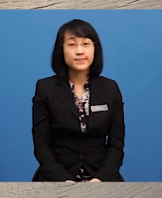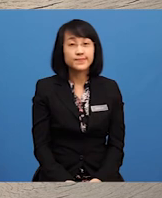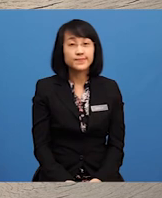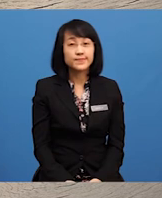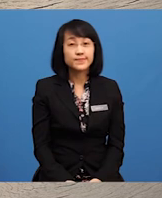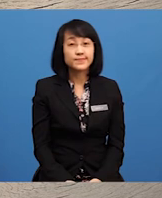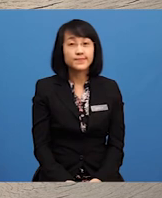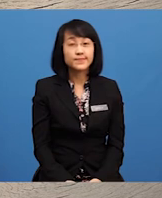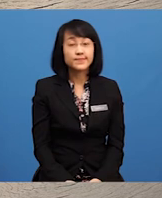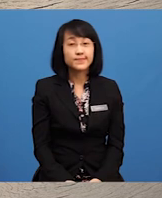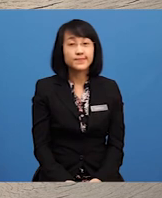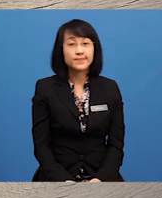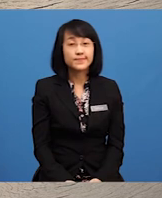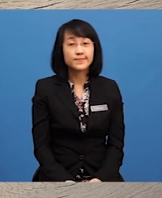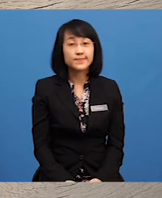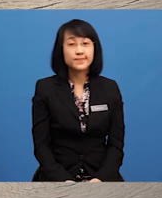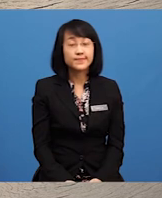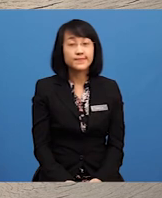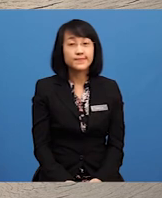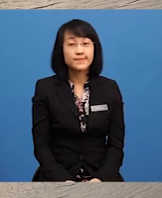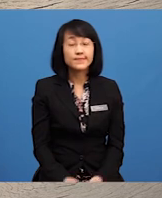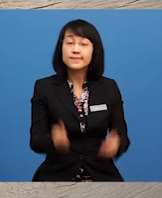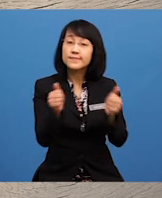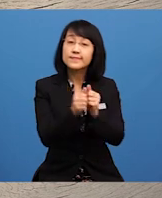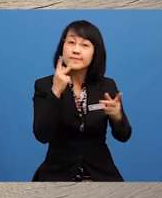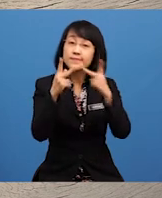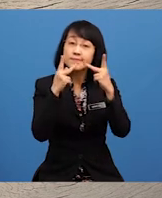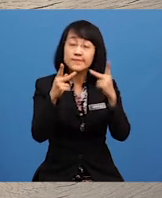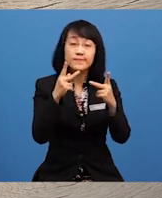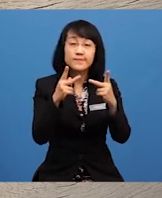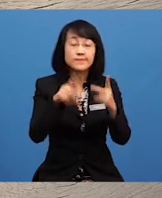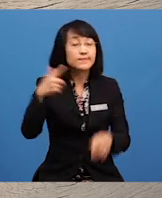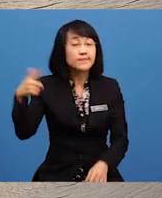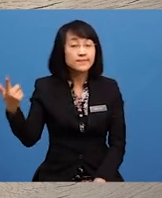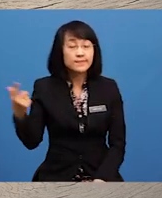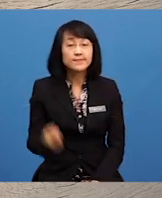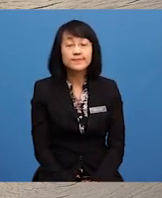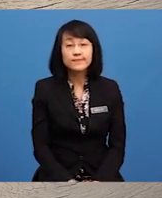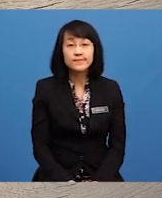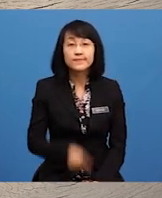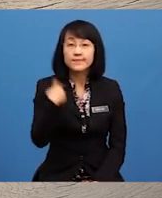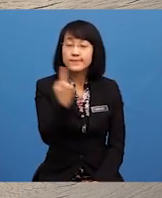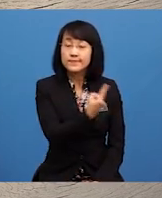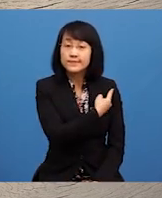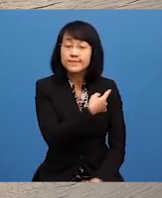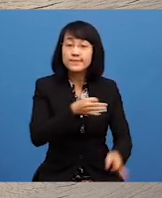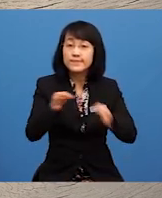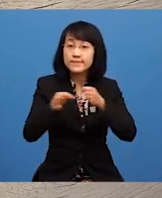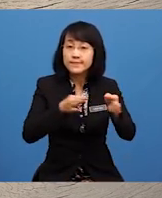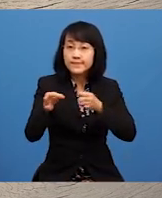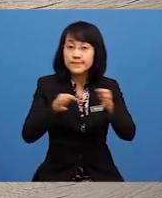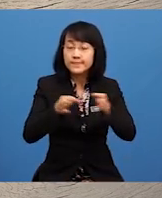sesuatu. Dengan kata lain, Kita akan mengupas Dan